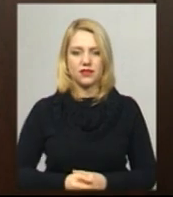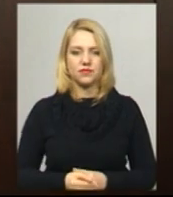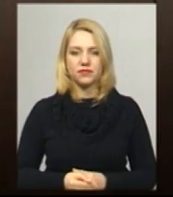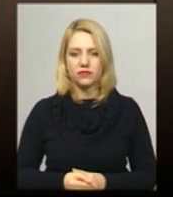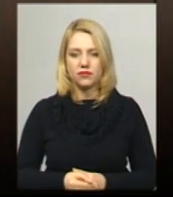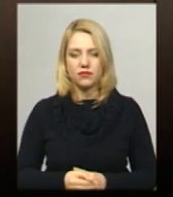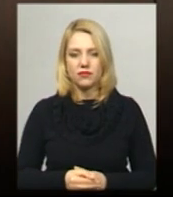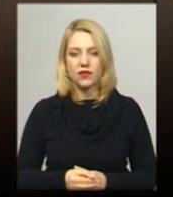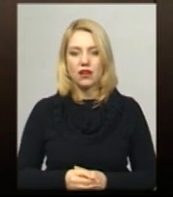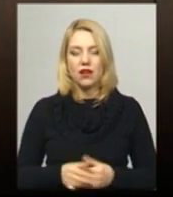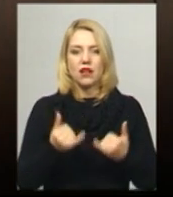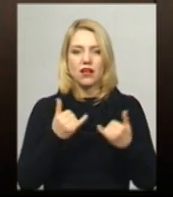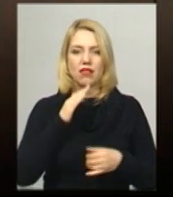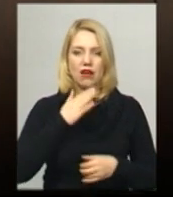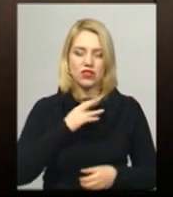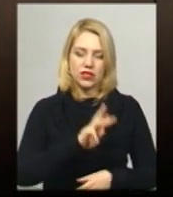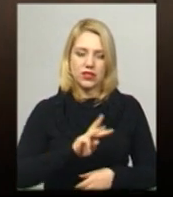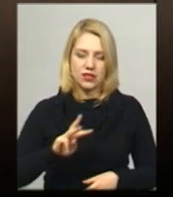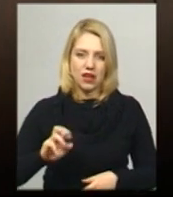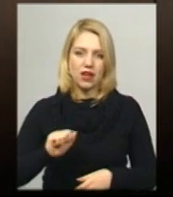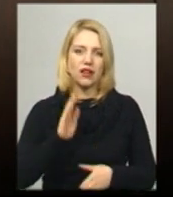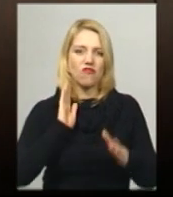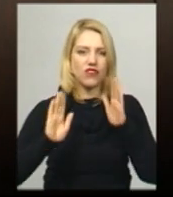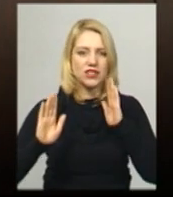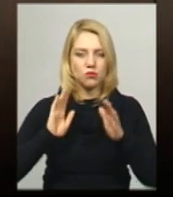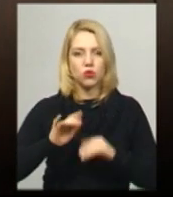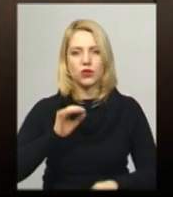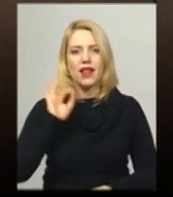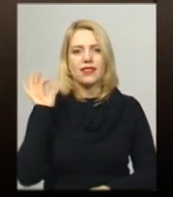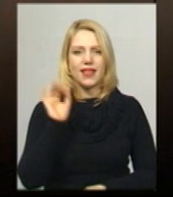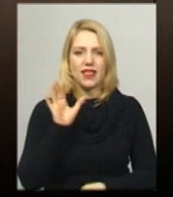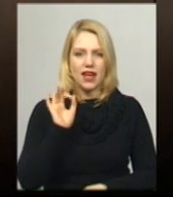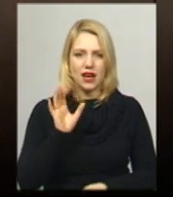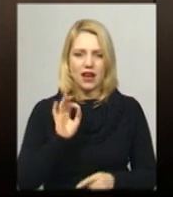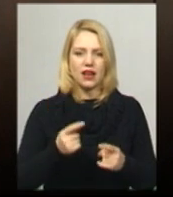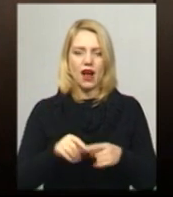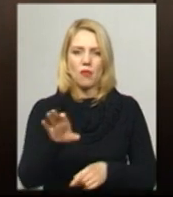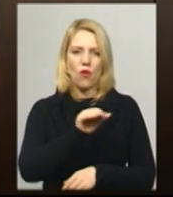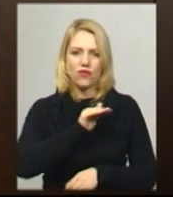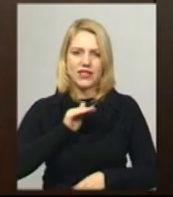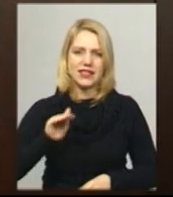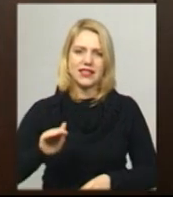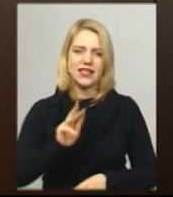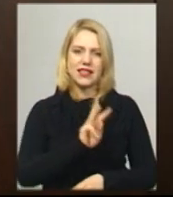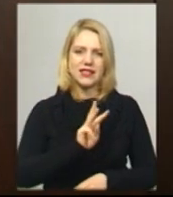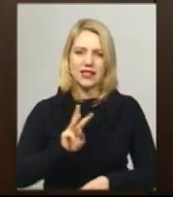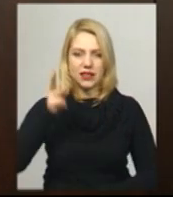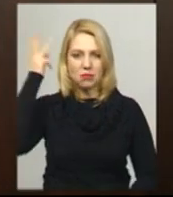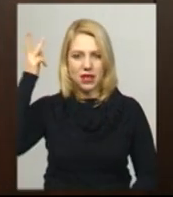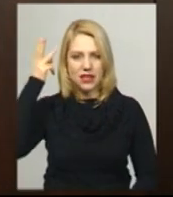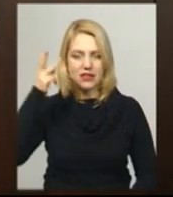даний час на наших сайтах, в тому числі і в фейсбуці, на телеграм-каналі, на офіційному сайті Хмельницького апеляційного суду,